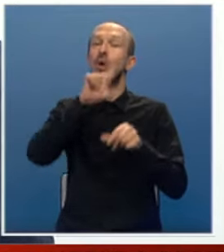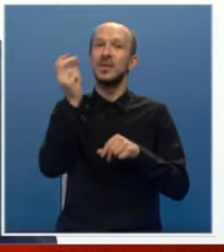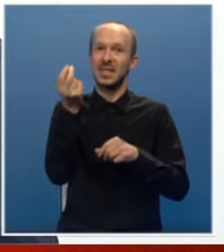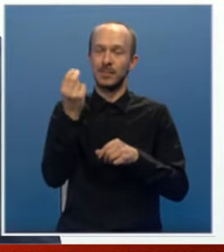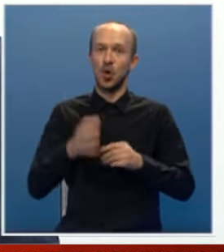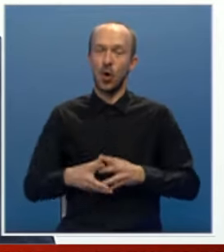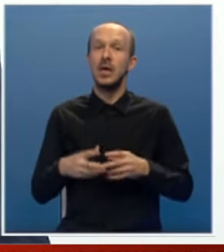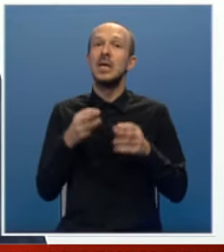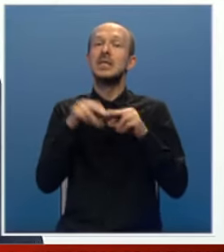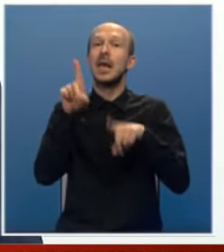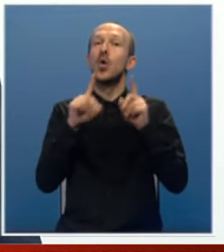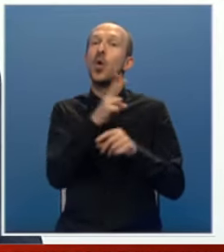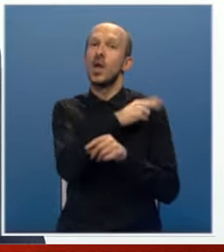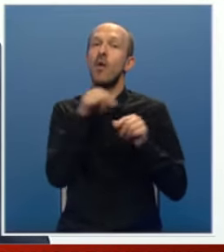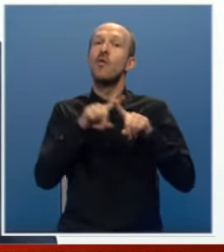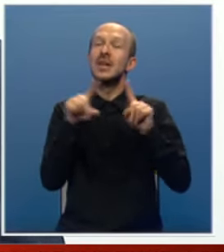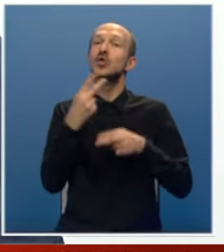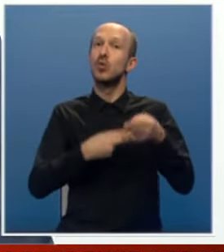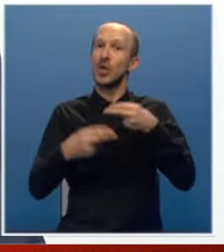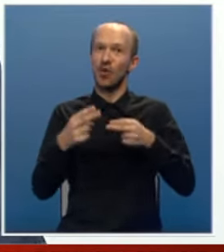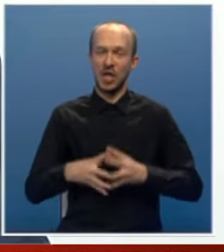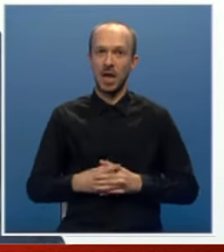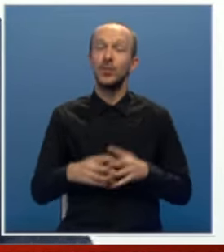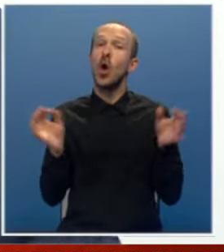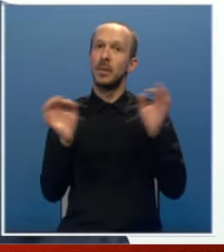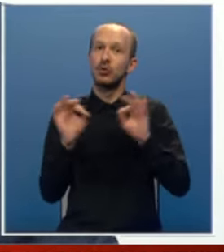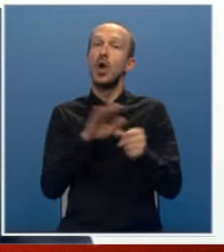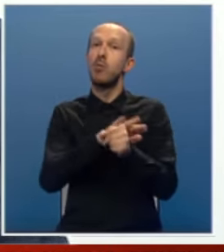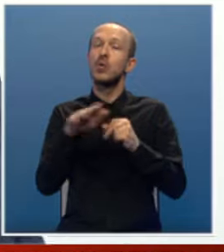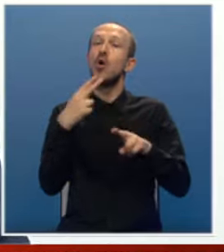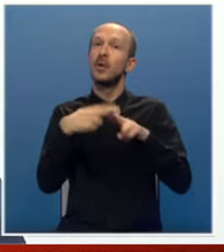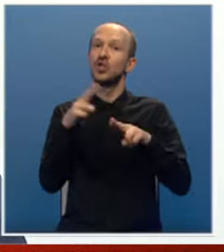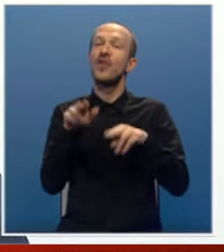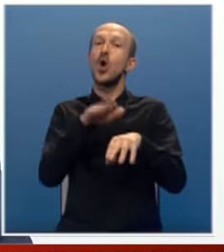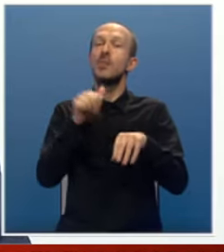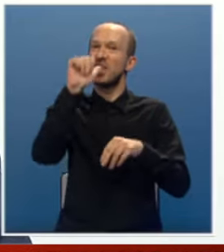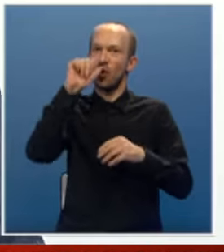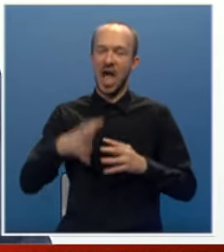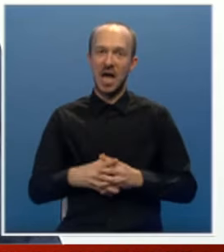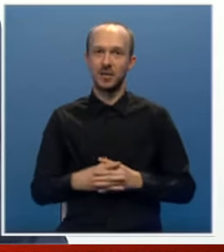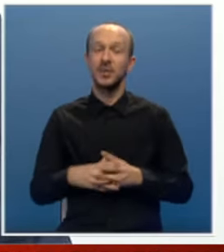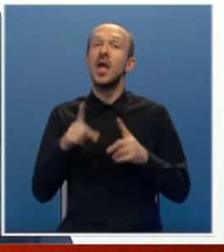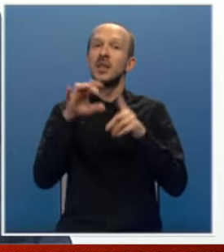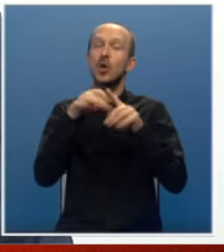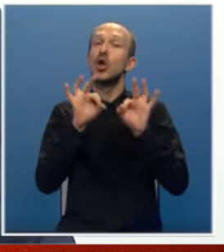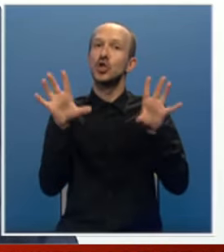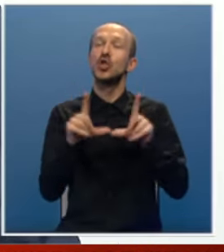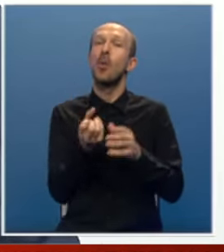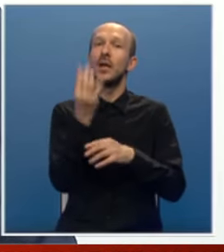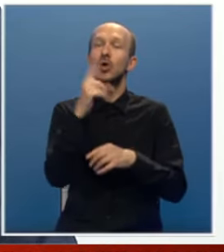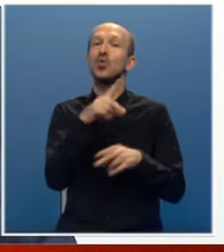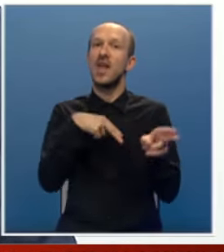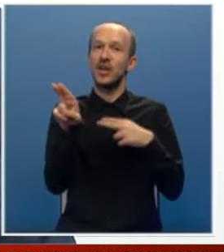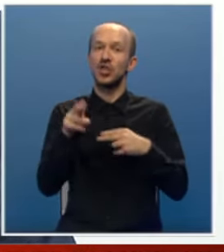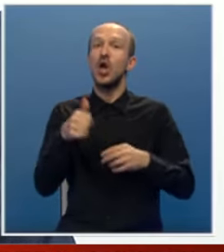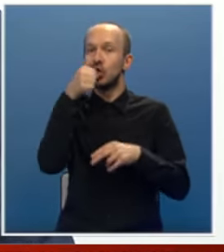Srpskoj da neko koji ima ovakvu vrstu proizvodnje obezbeđuje potpuno prečišćavanje otpadnih voda, tako da ništa u prirodu se ne